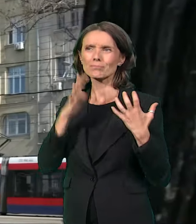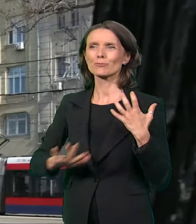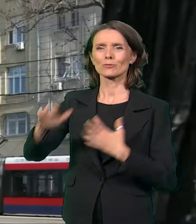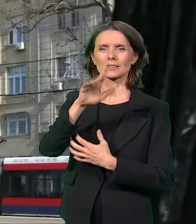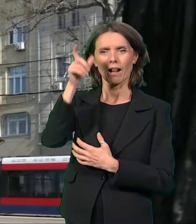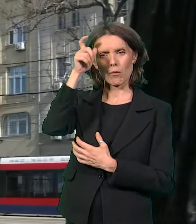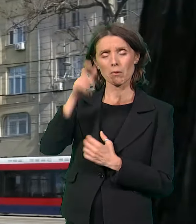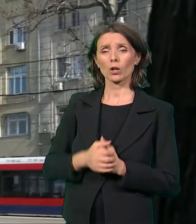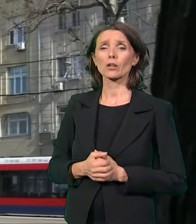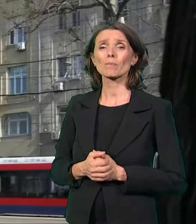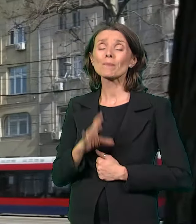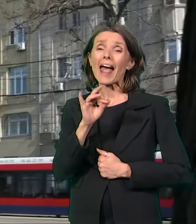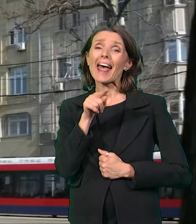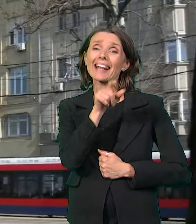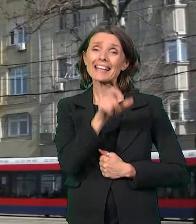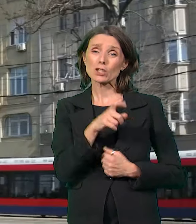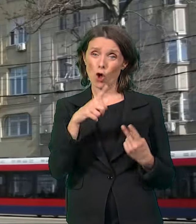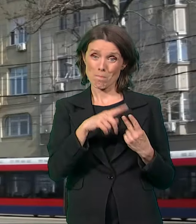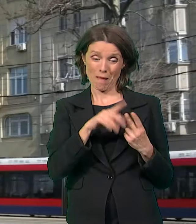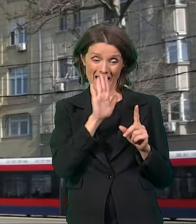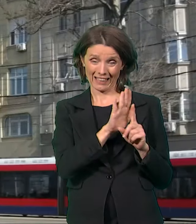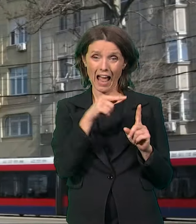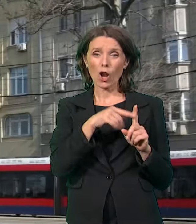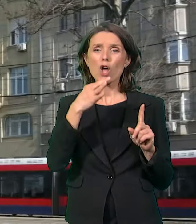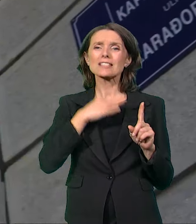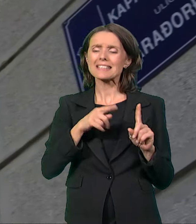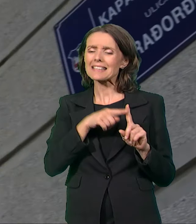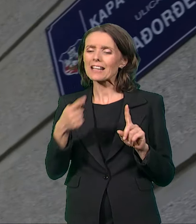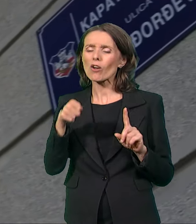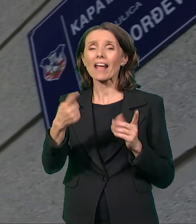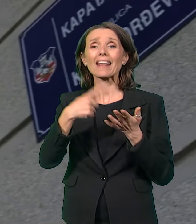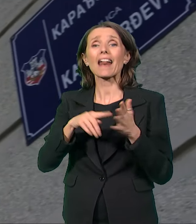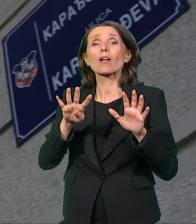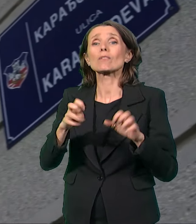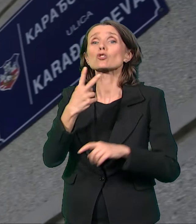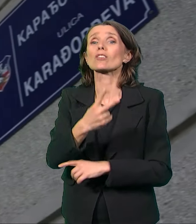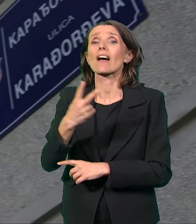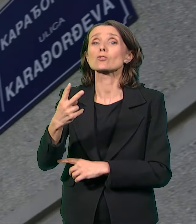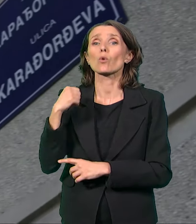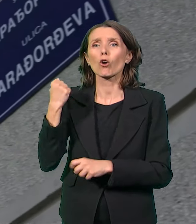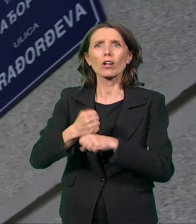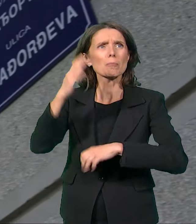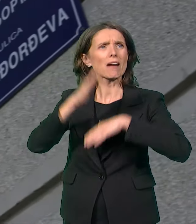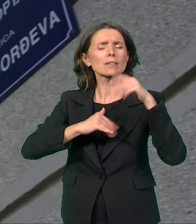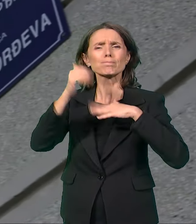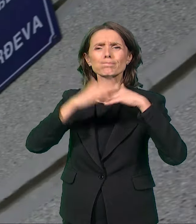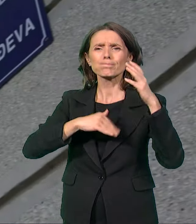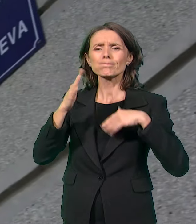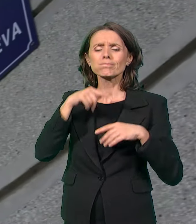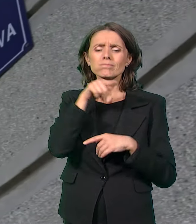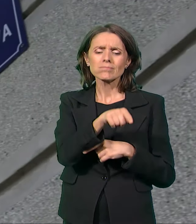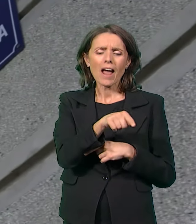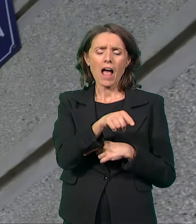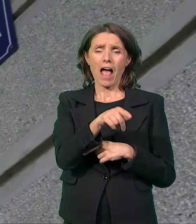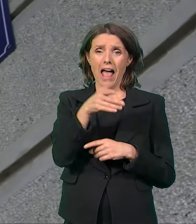Sinovi Rista Paranosa, 1922. grade palatu na uglu Karadžorđeve i nekadašnje Zagrebačko